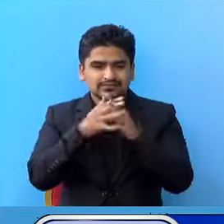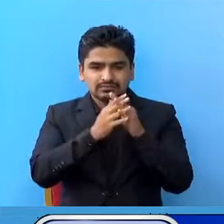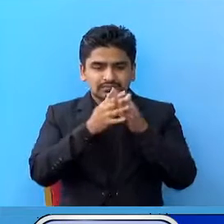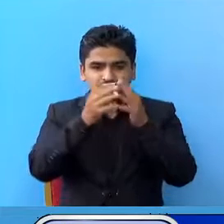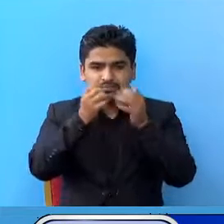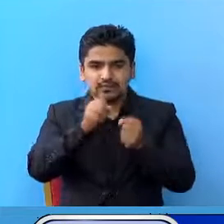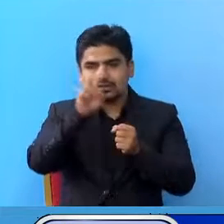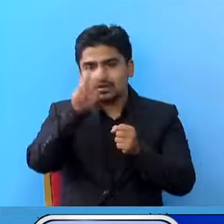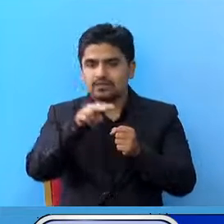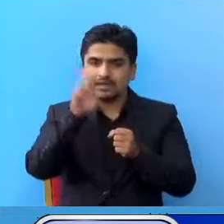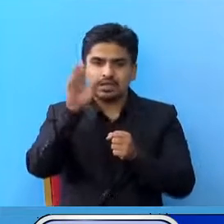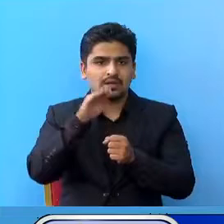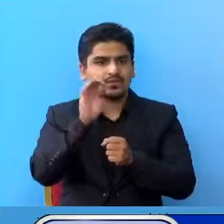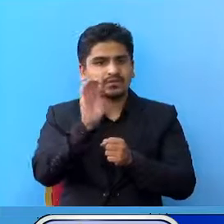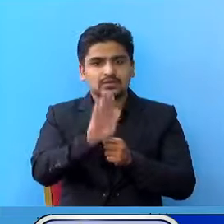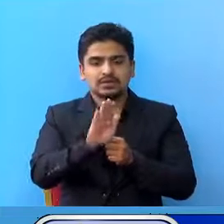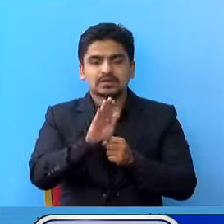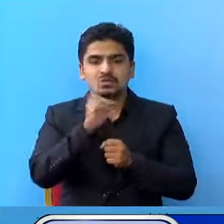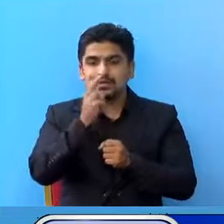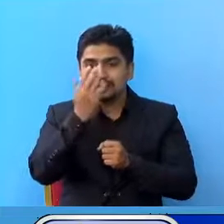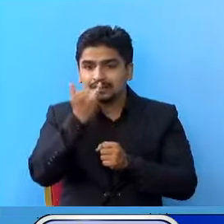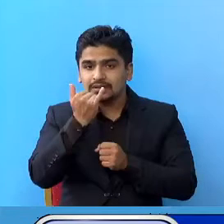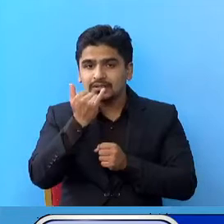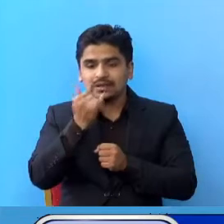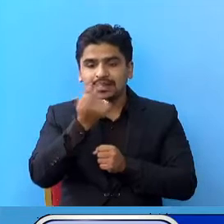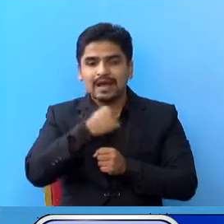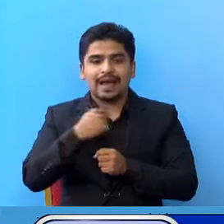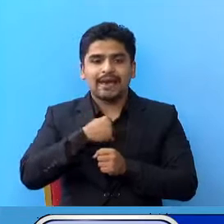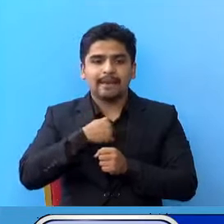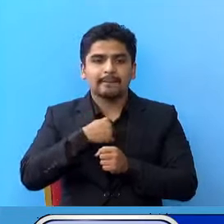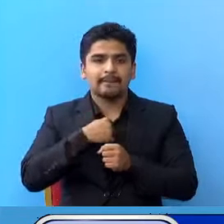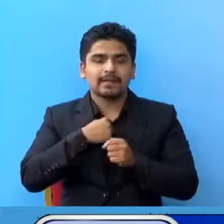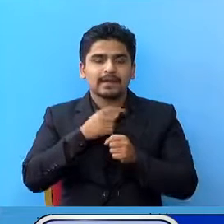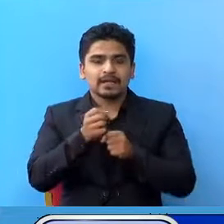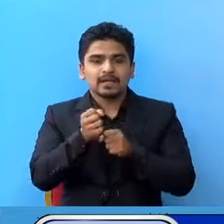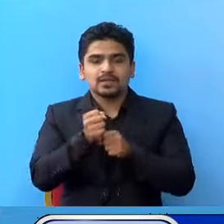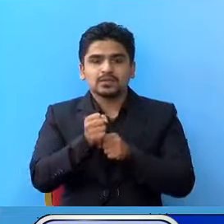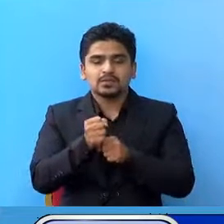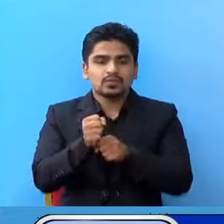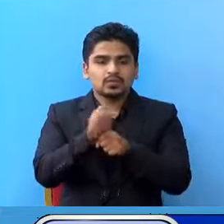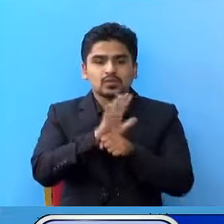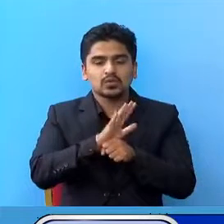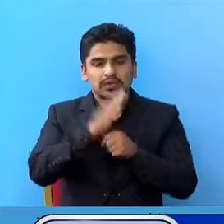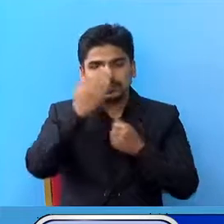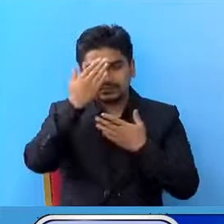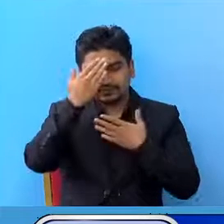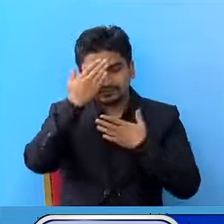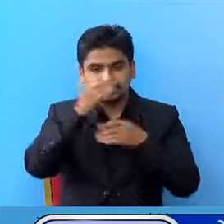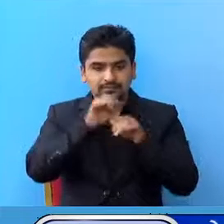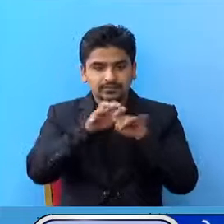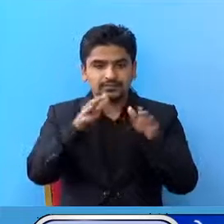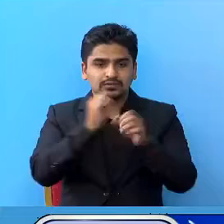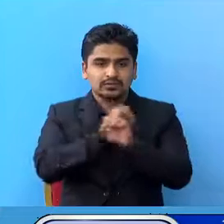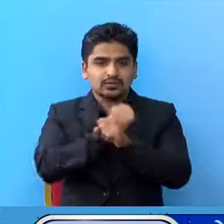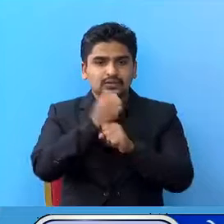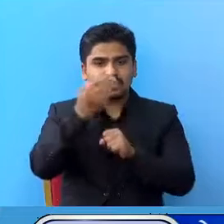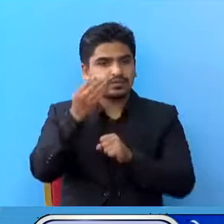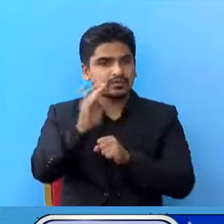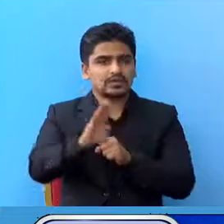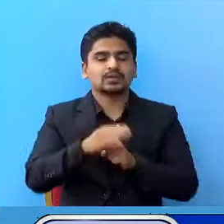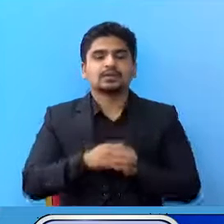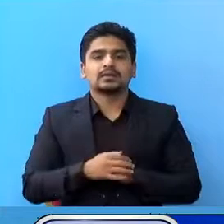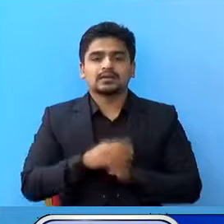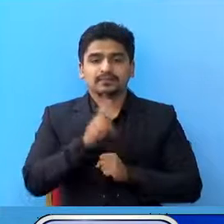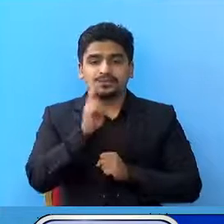अबस्तारु श्रीजन हुने हुदा हामी कोर्णा को संक्रमन हुने खत्रा मां हुन छाँ